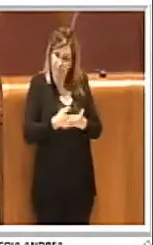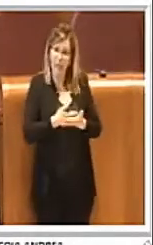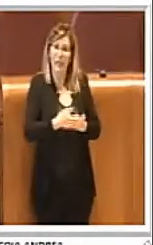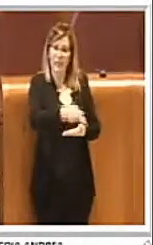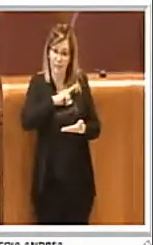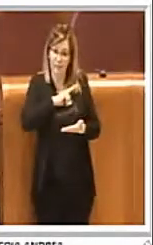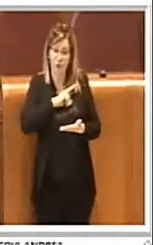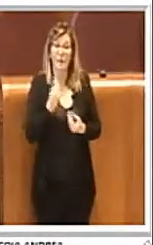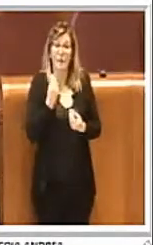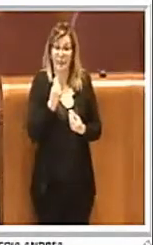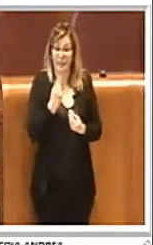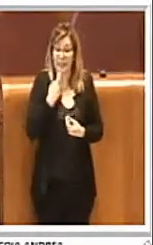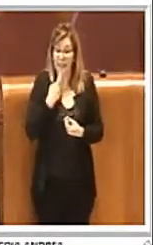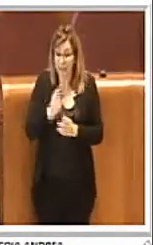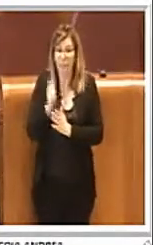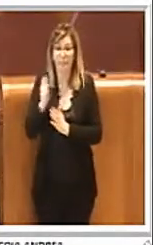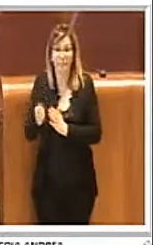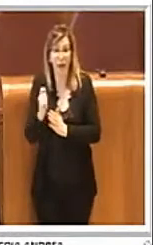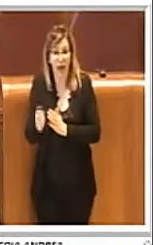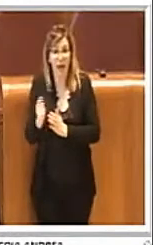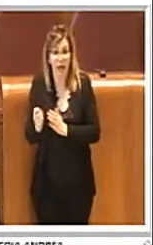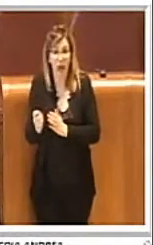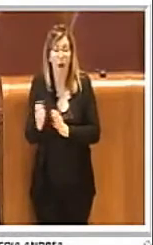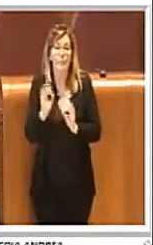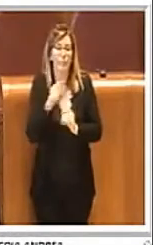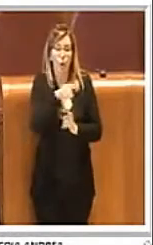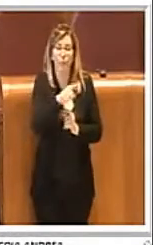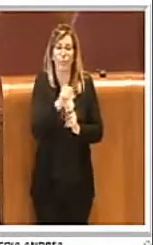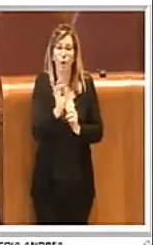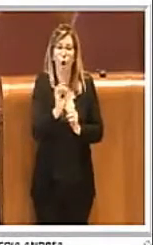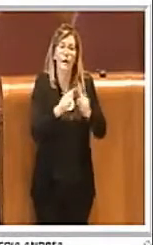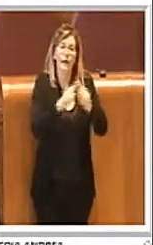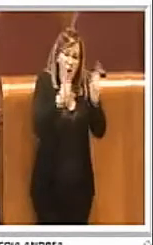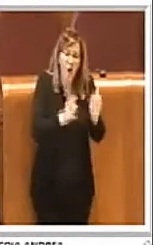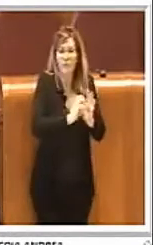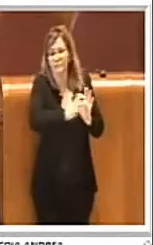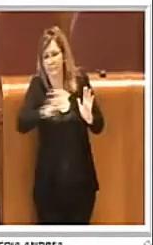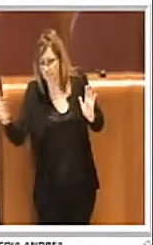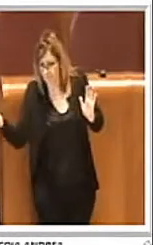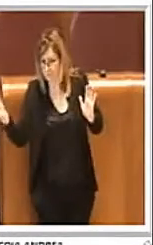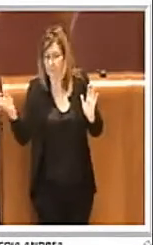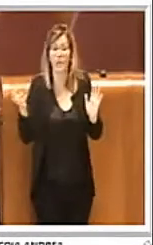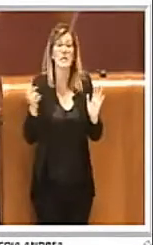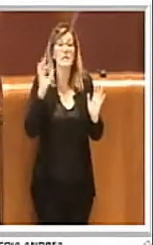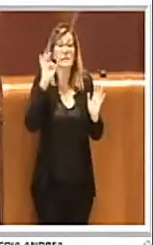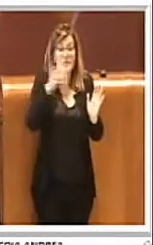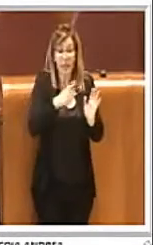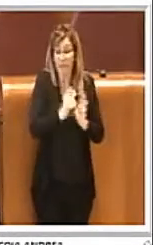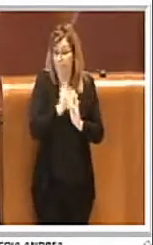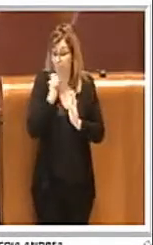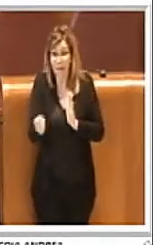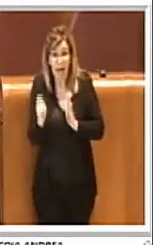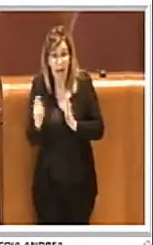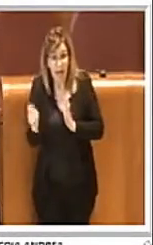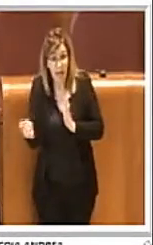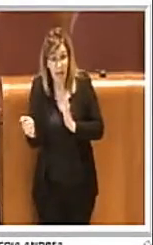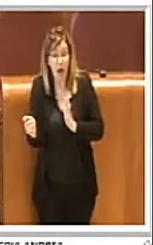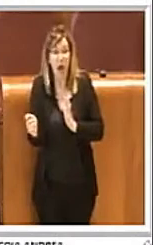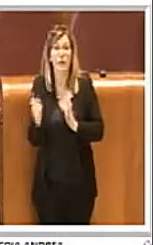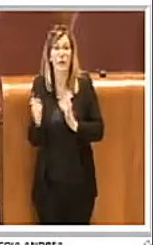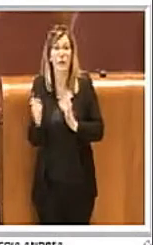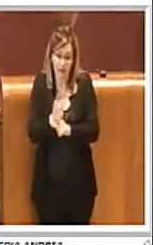che pagano questo servizio sono gli operatori del commercio e se lo pagano e devono attenersi a quanto previsto da